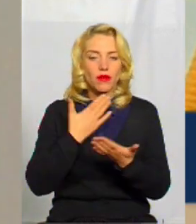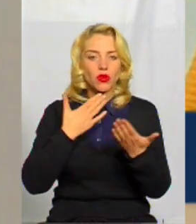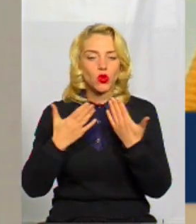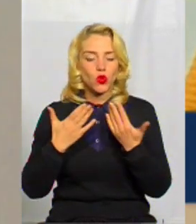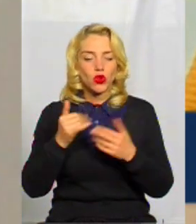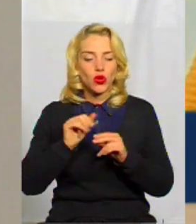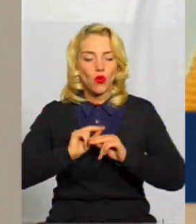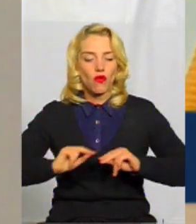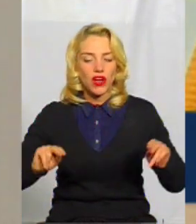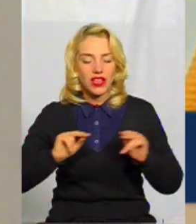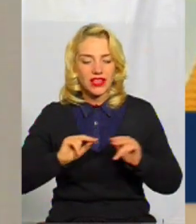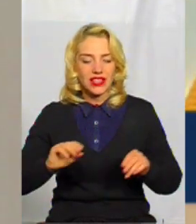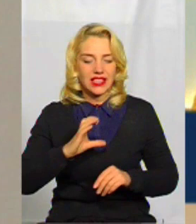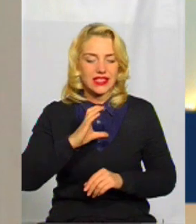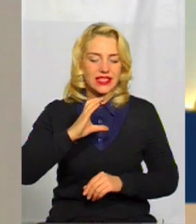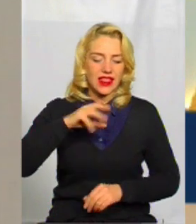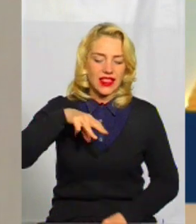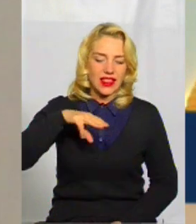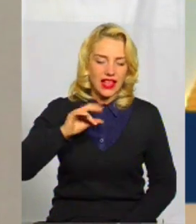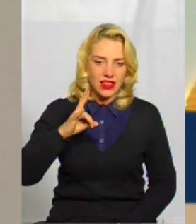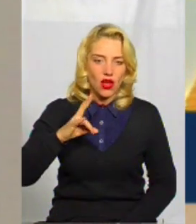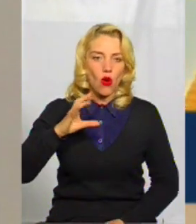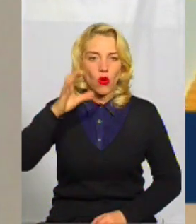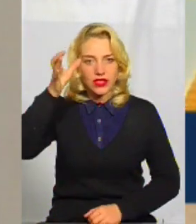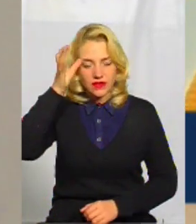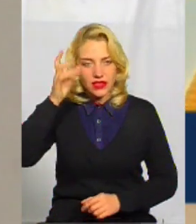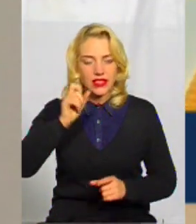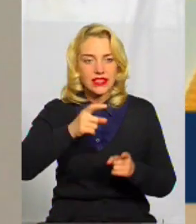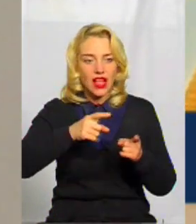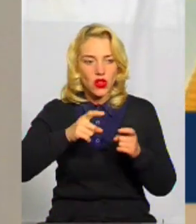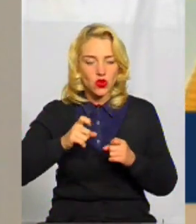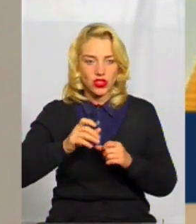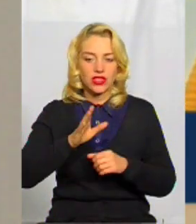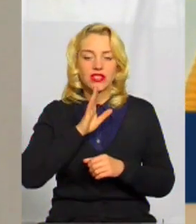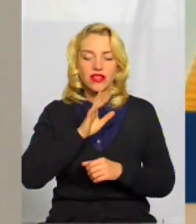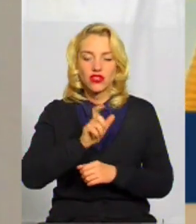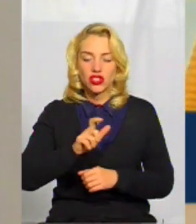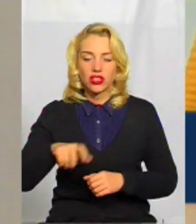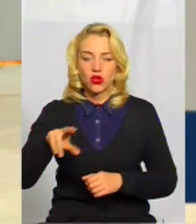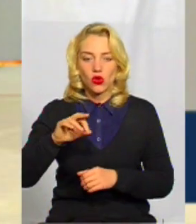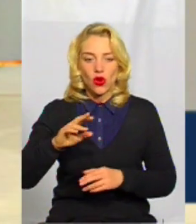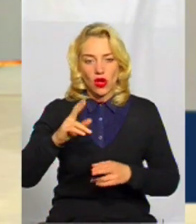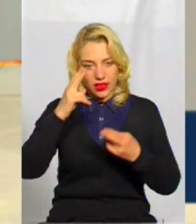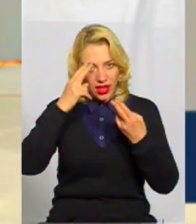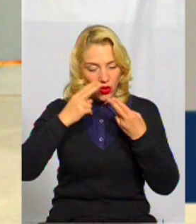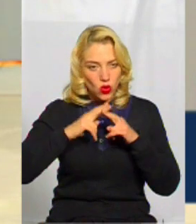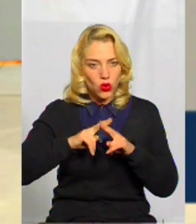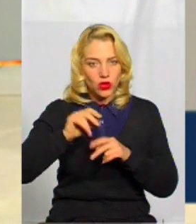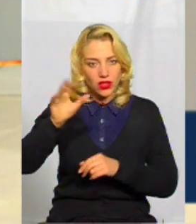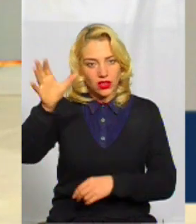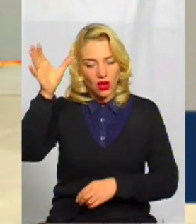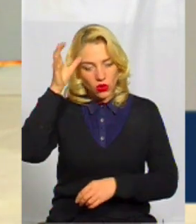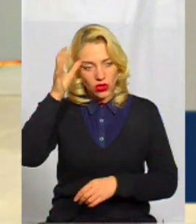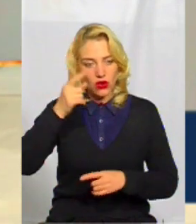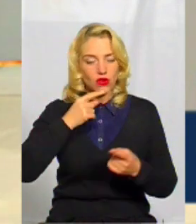Про те, що таке стем-освіта та про залучення дівчат до науки та технологій, розмовляємо разом із Наталією